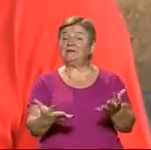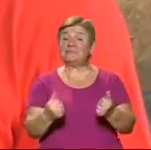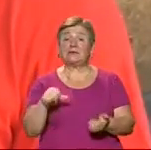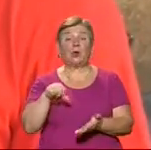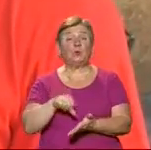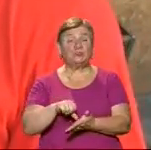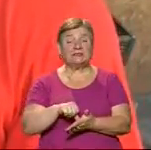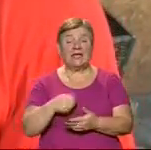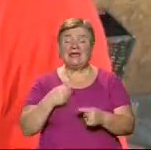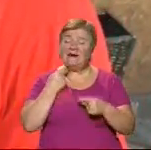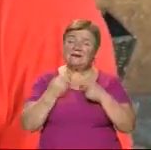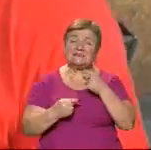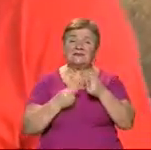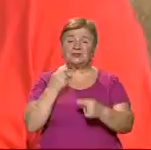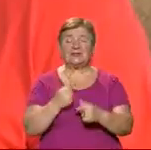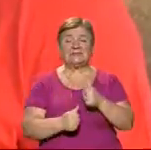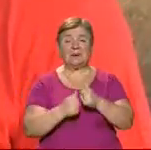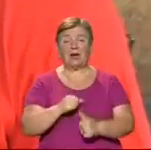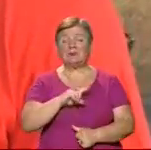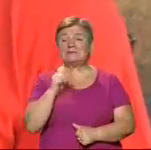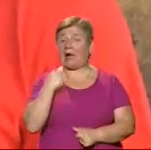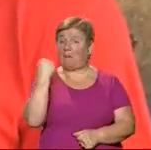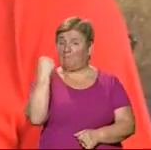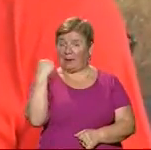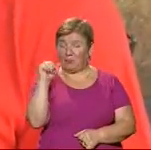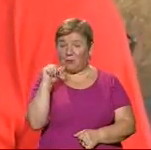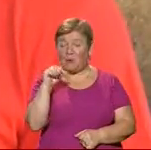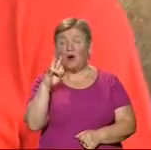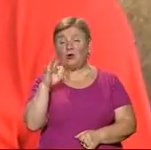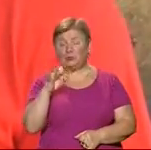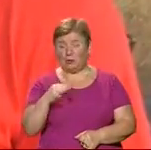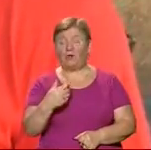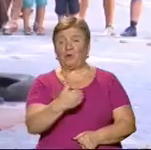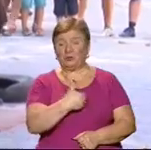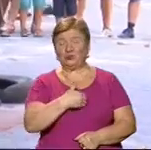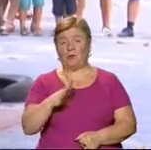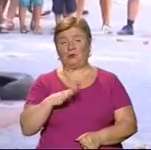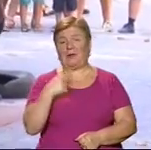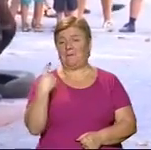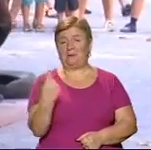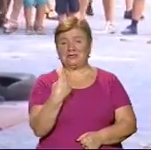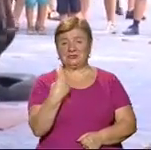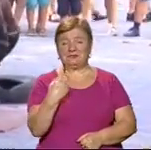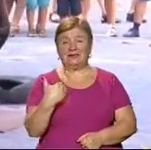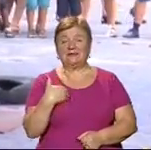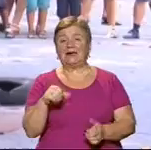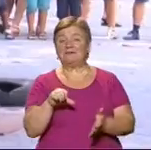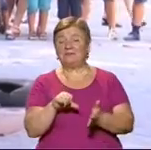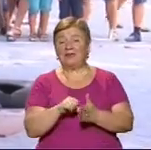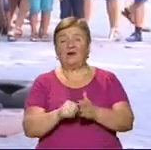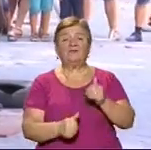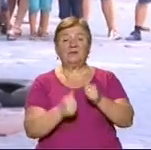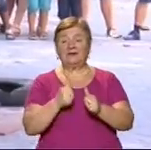ньому участь? Я завжди змагаюся за перемогу, не знаю, як вийде сьогодні, але налаштований бути першим Учасники турніру змагалися в